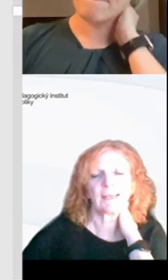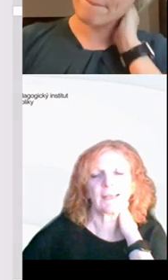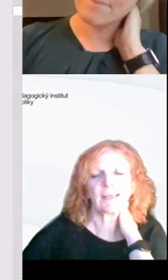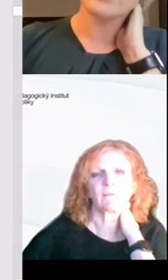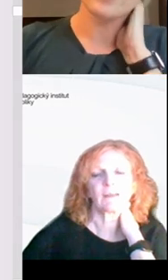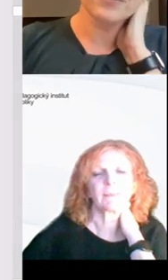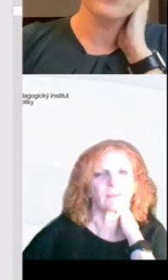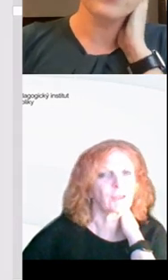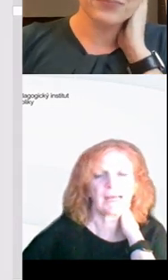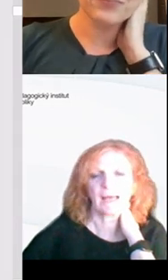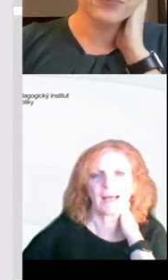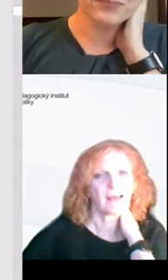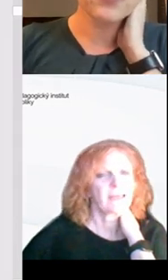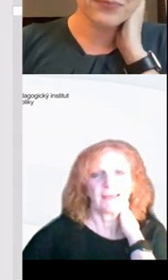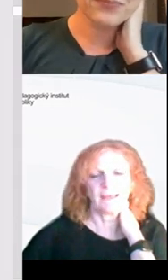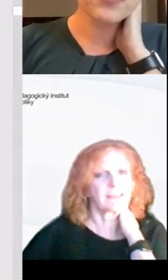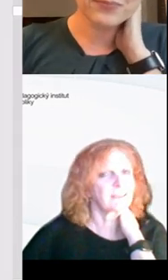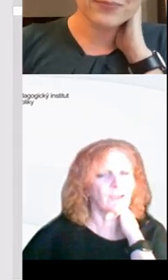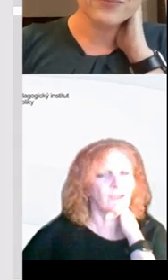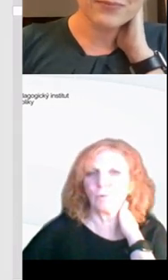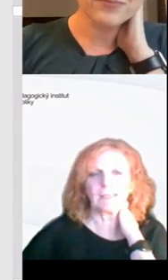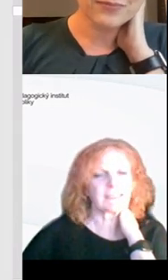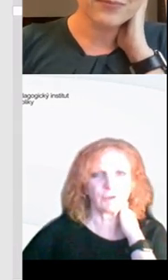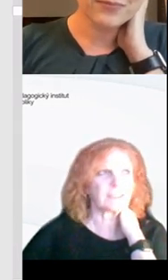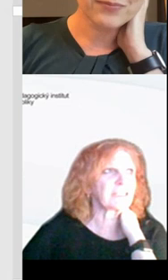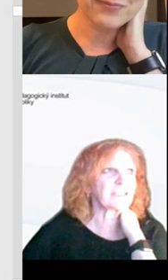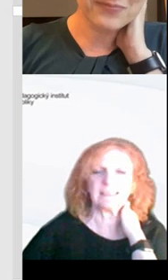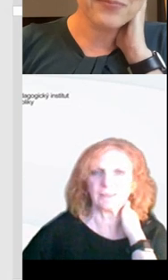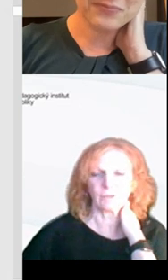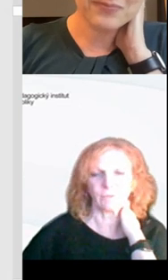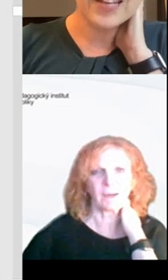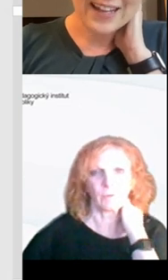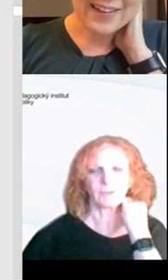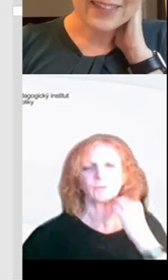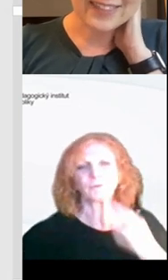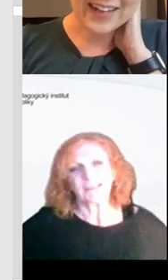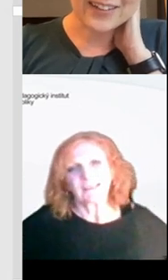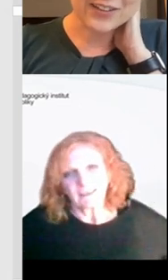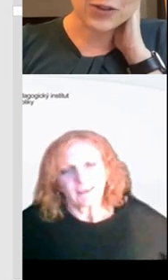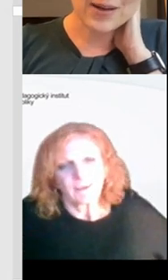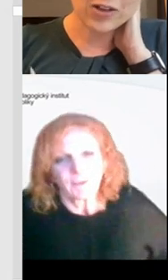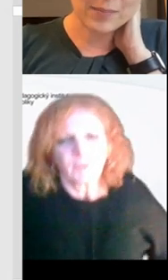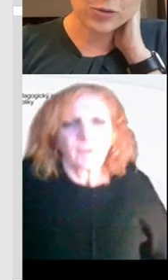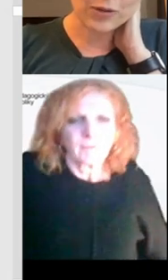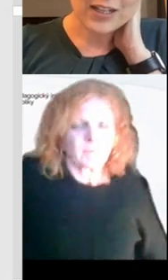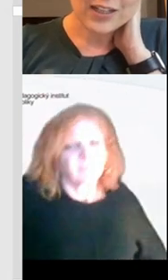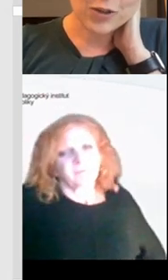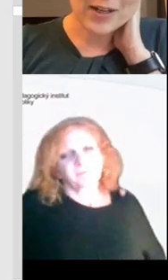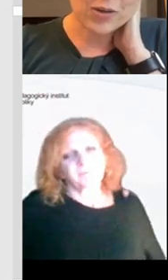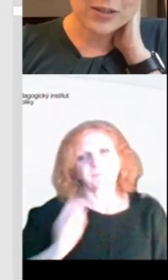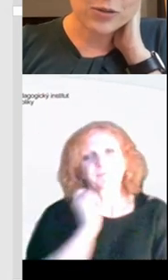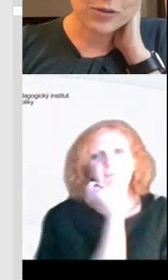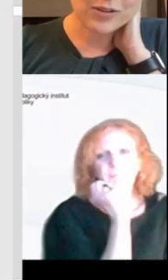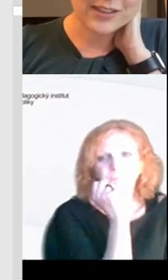kterou teda i já osobně jsem velmi nadšená a to zafunguje snadž vždycky, takže tvorba komiksu. Tak, tvorba komiksu.